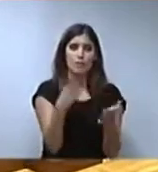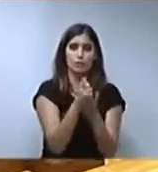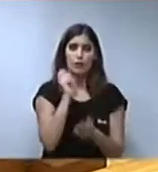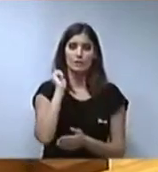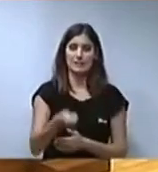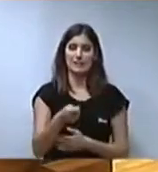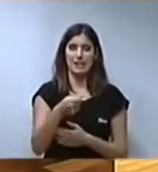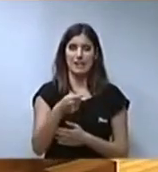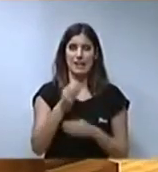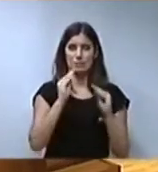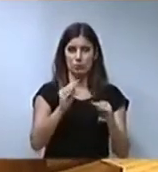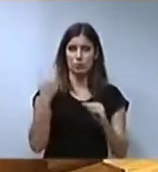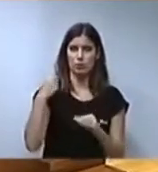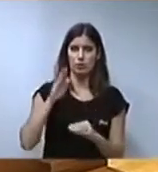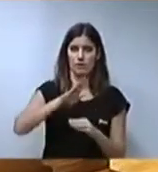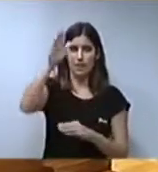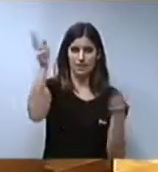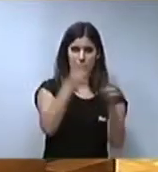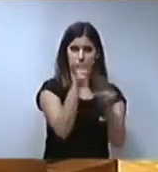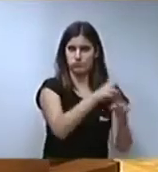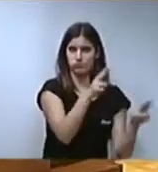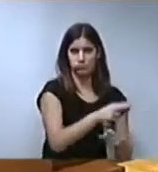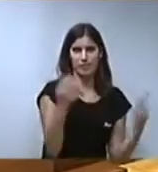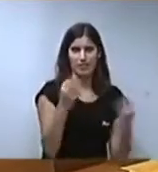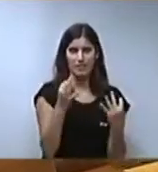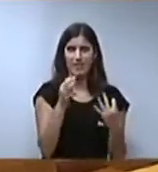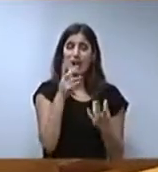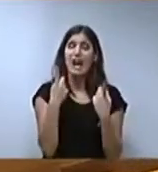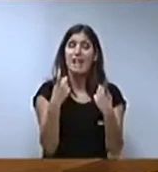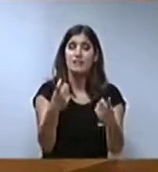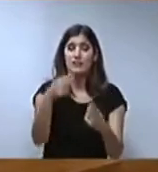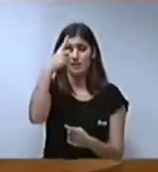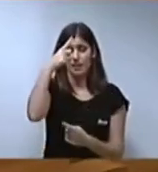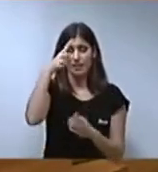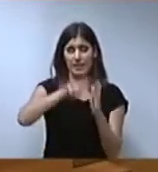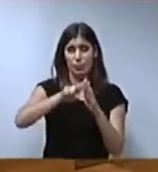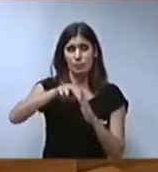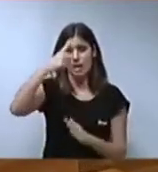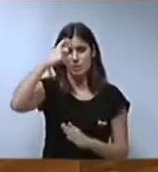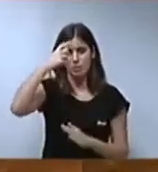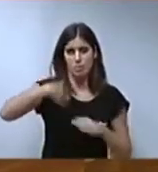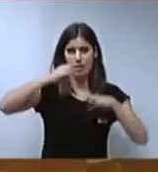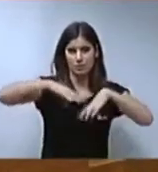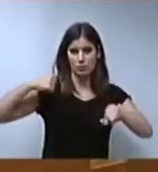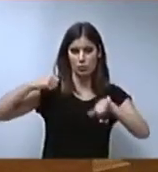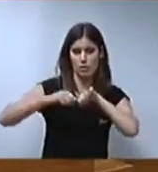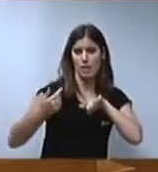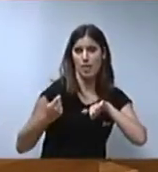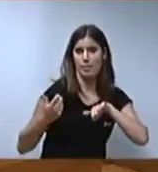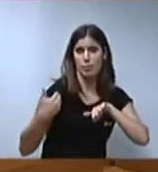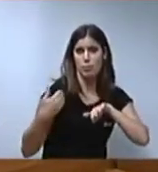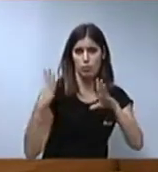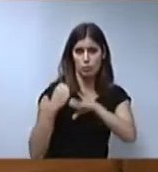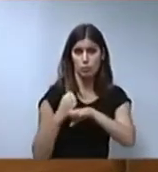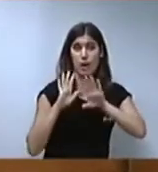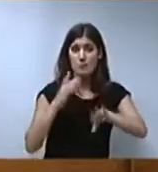sentències dictades pel règim franquista. És necessari recuperar la memòria de la nostra història més recient i fosca,